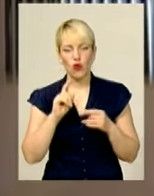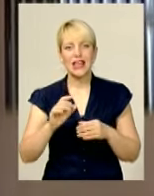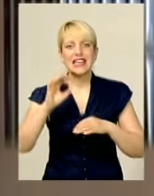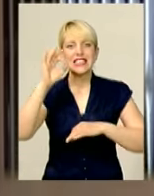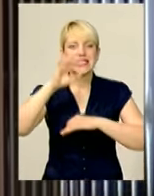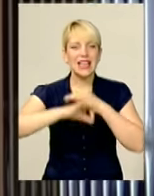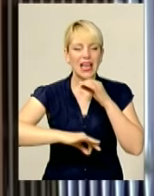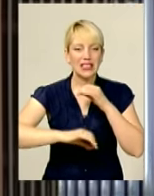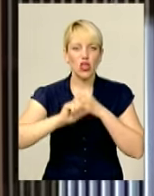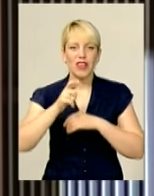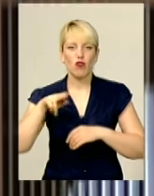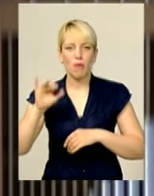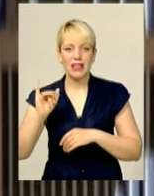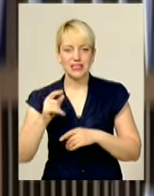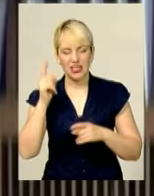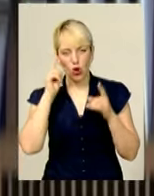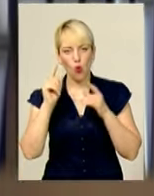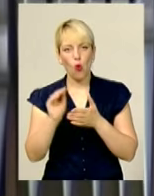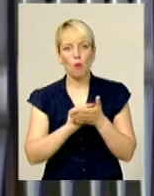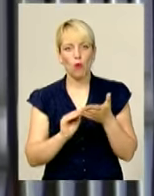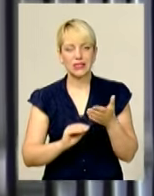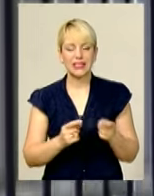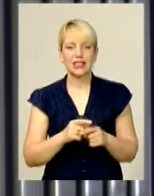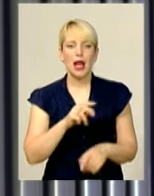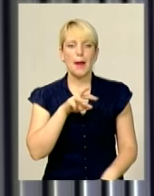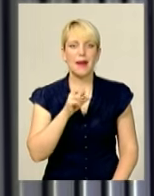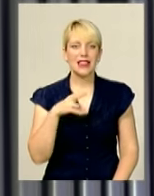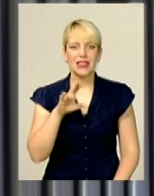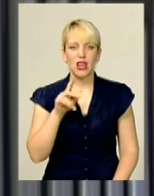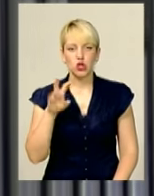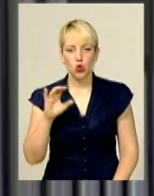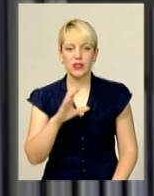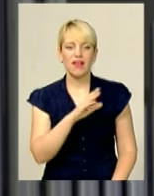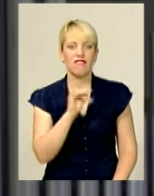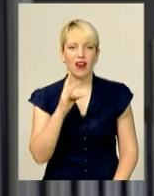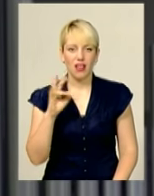композиторів – Фелікса Мендельсона, Сезара Франка, Анрі Мюле.